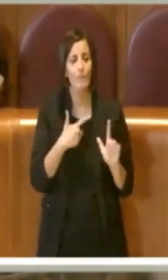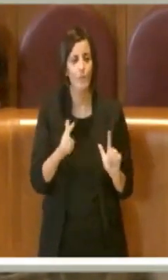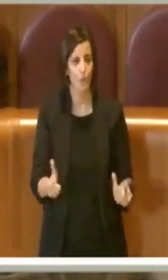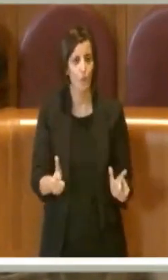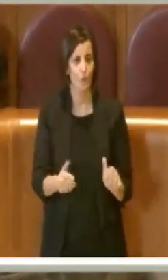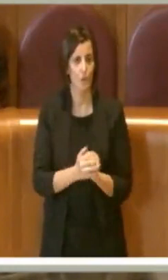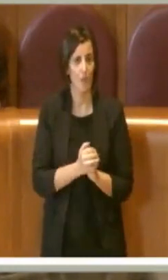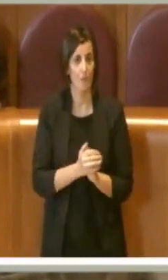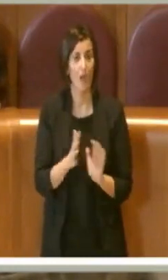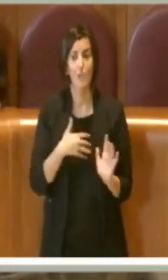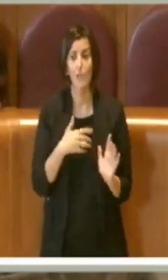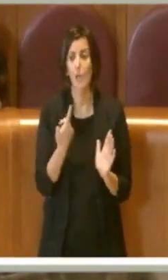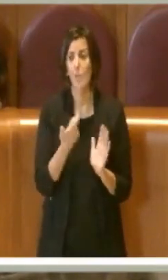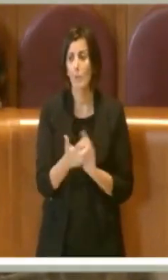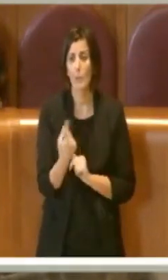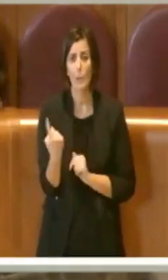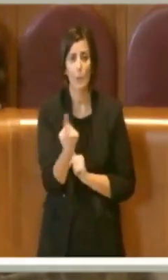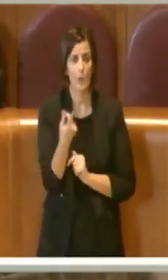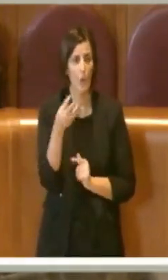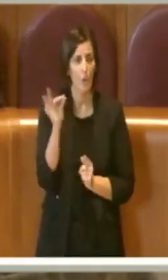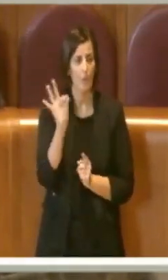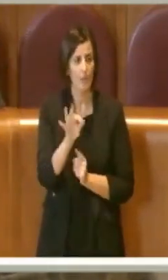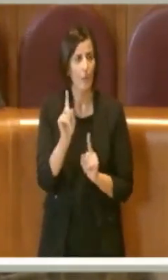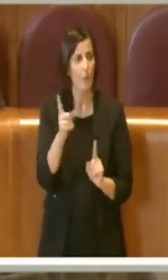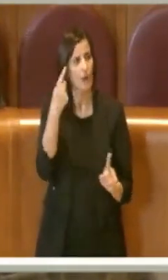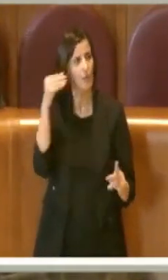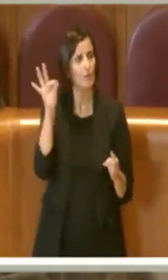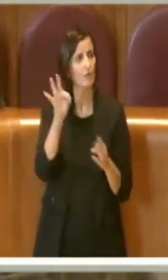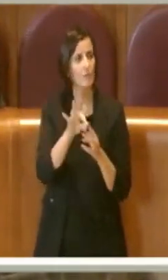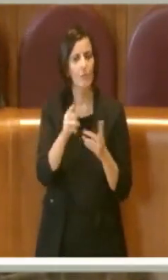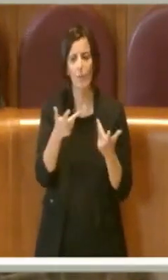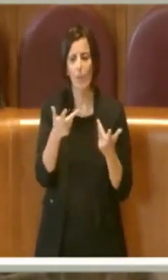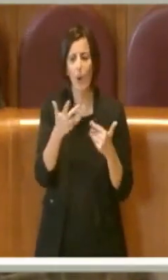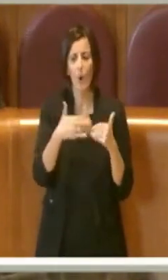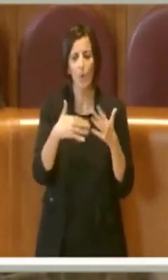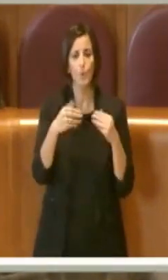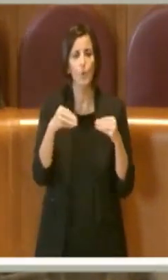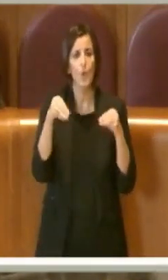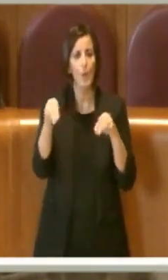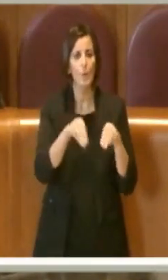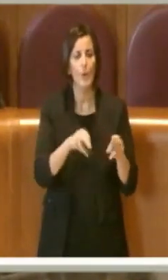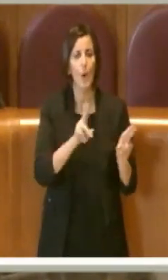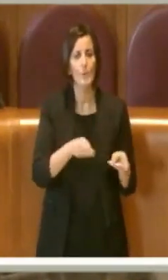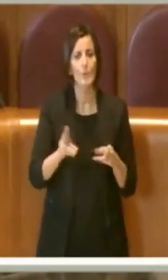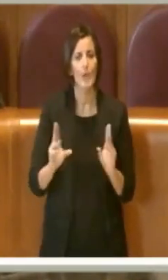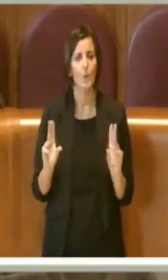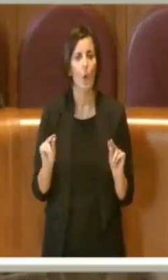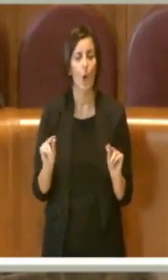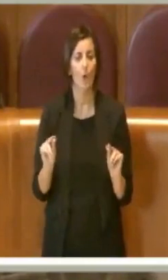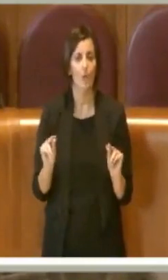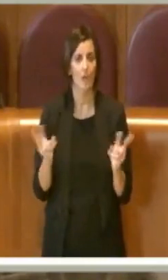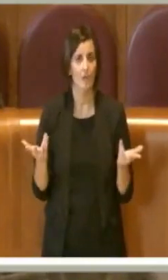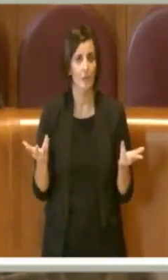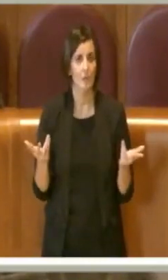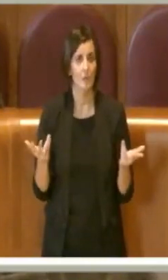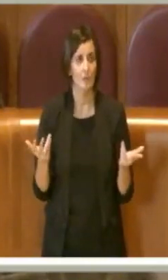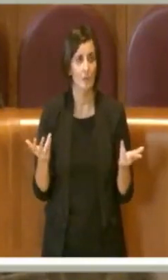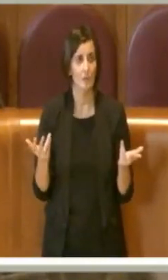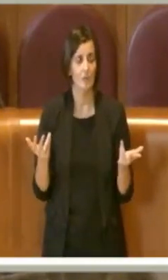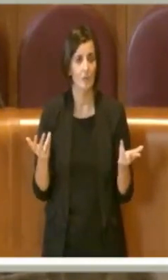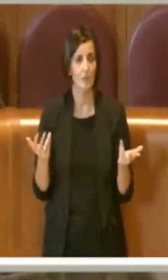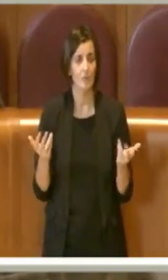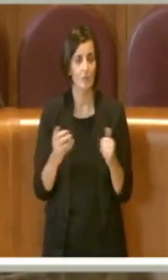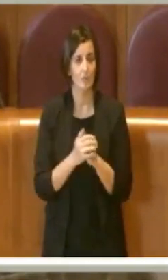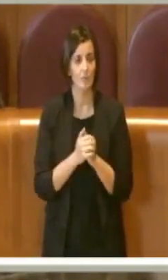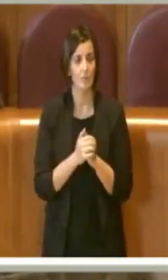Anzi, ce n'è uno solo che riguarda la costruzione di nuovi presidi sanitari, evidentemente, prevalentemente,